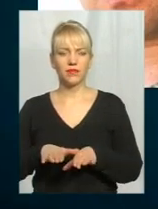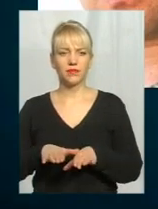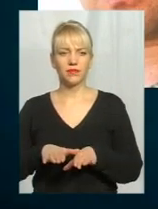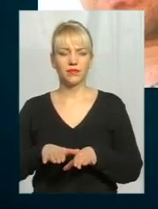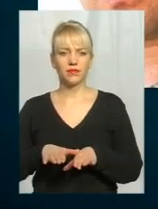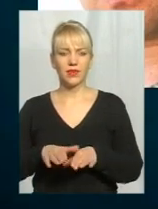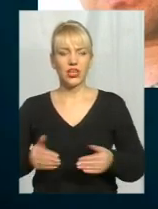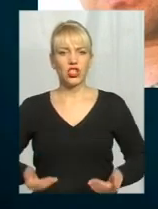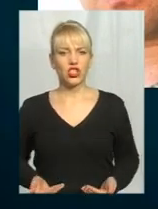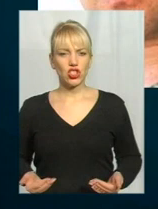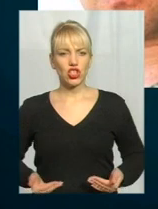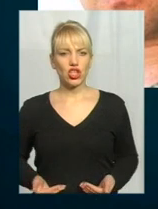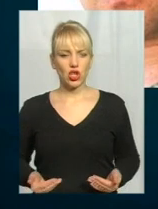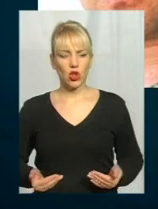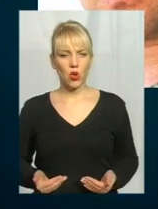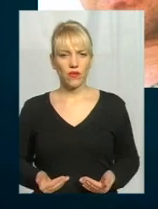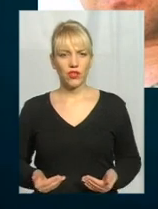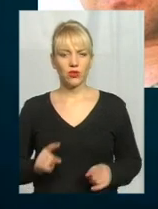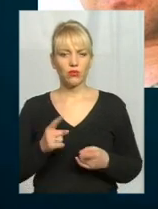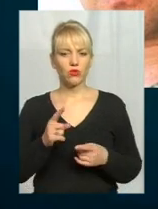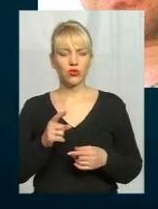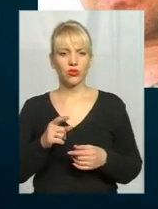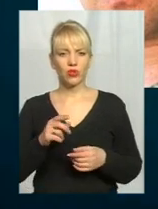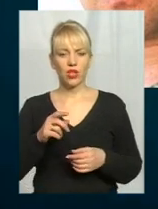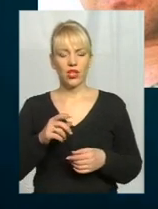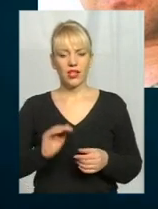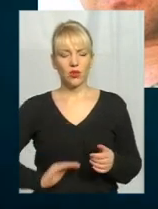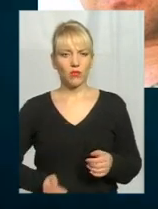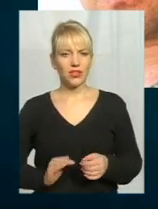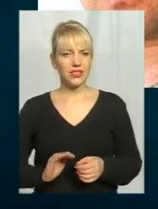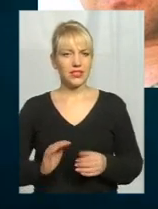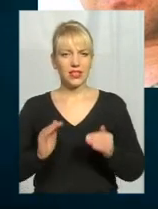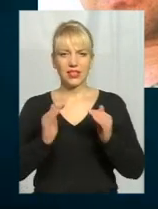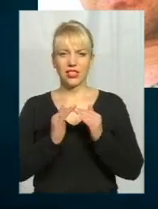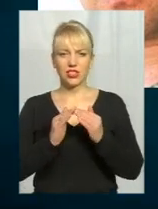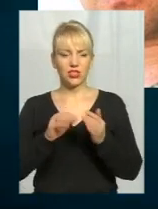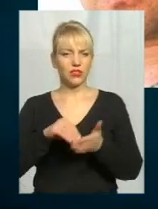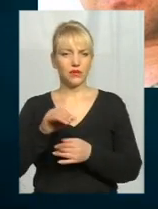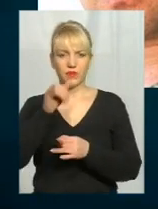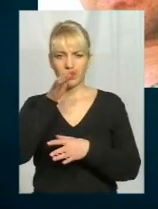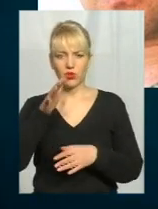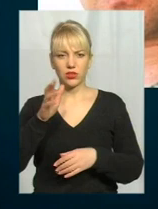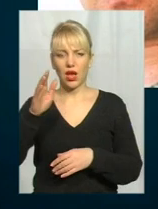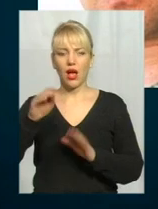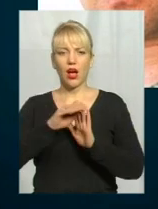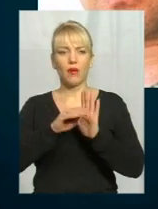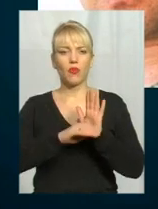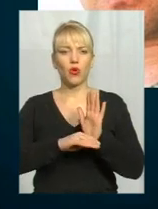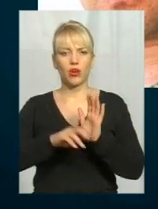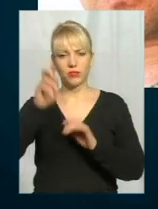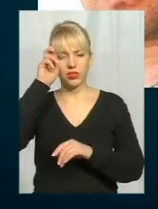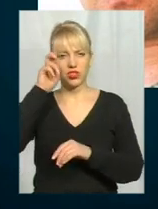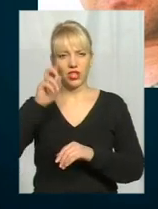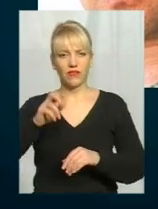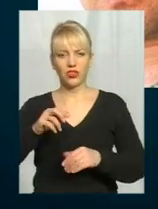питання. Комерційне житло недоступне, програма державна і місцева не працює. Бо держави, я